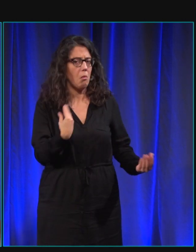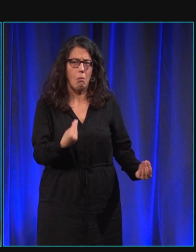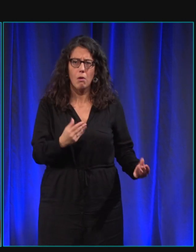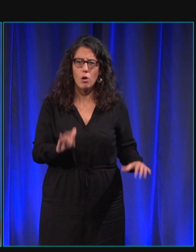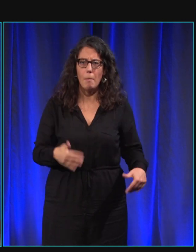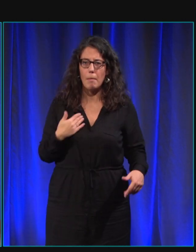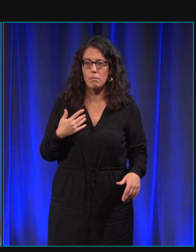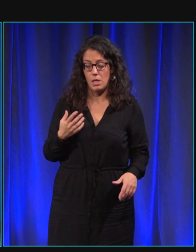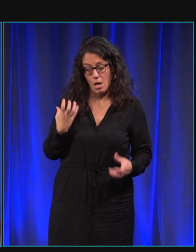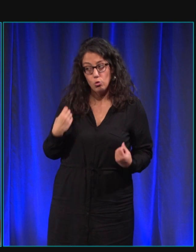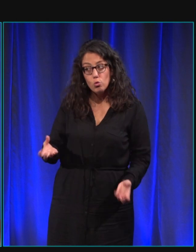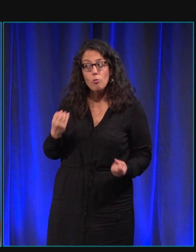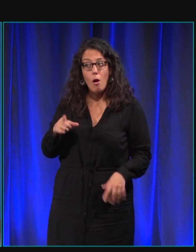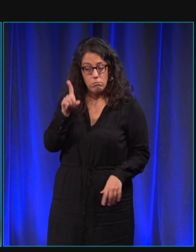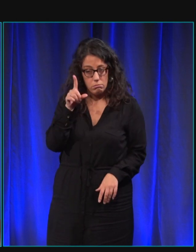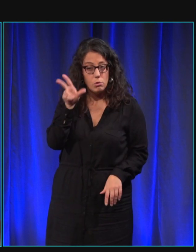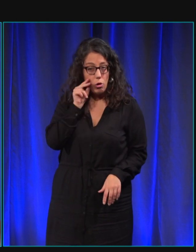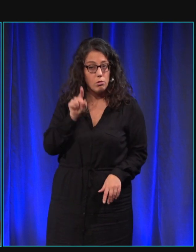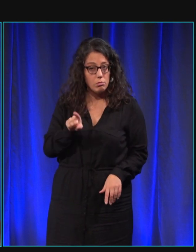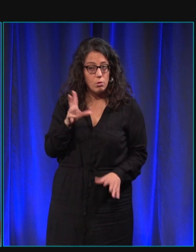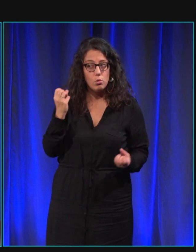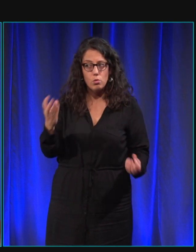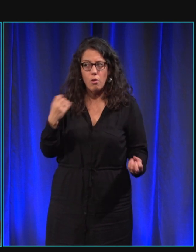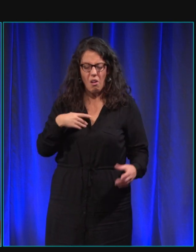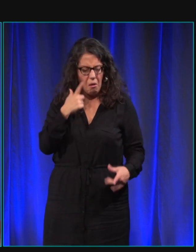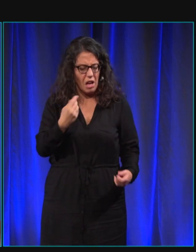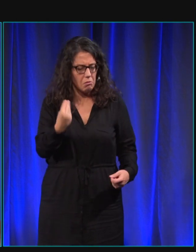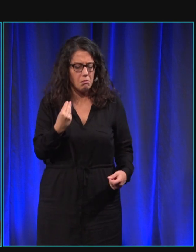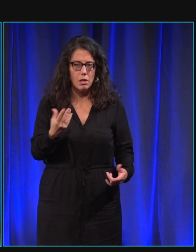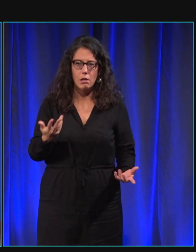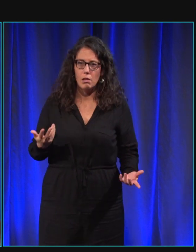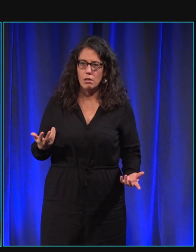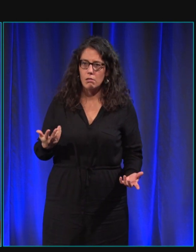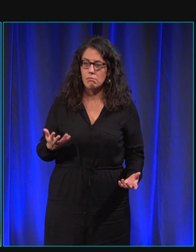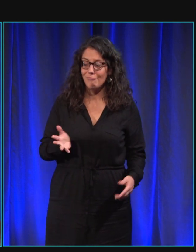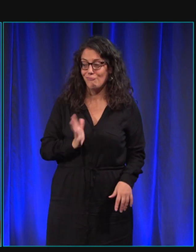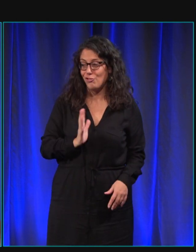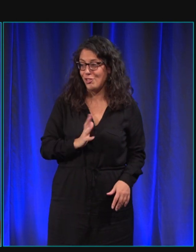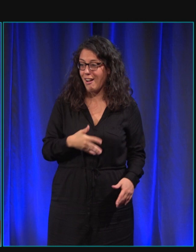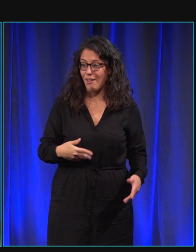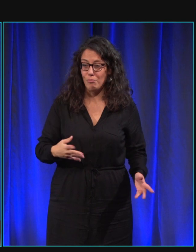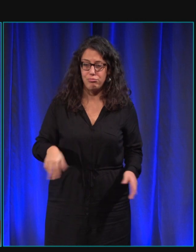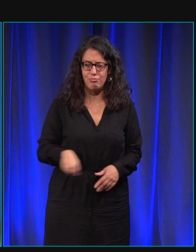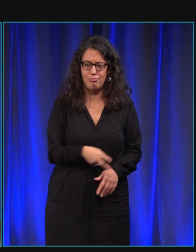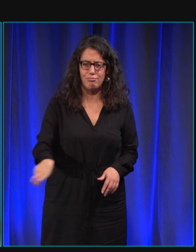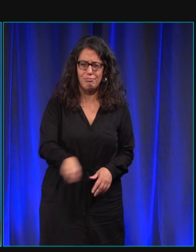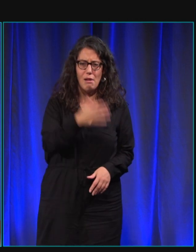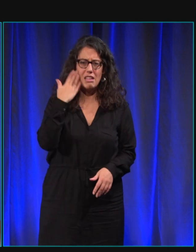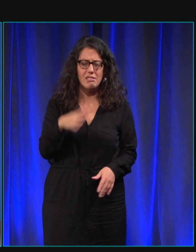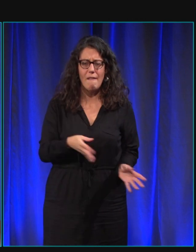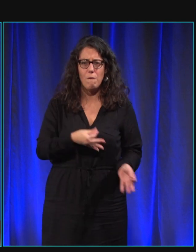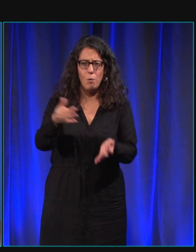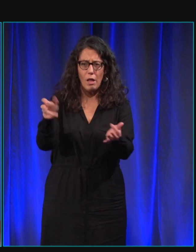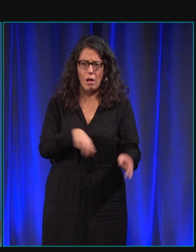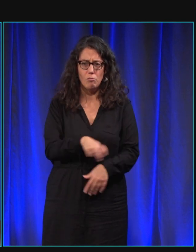je l'ai entendu quand même pas mal de fois par contre avec le chien c'est vrai le déplacement est plus fluide il sait par où passer quand il